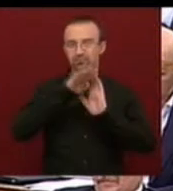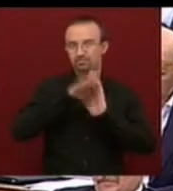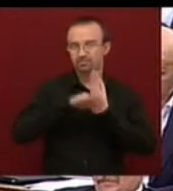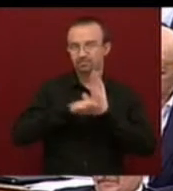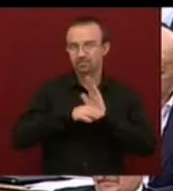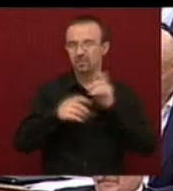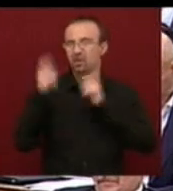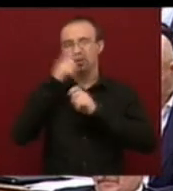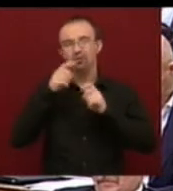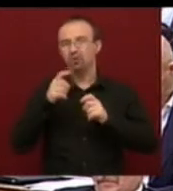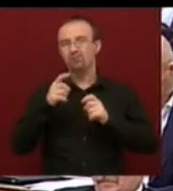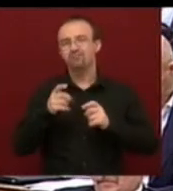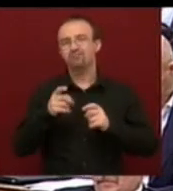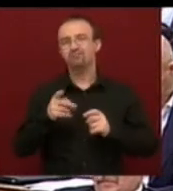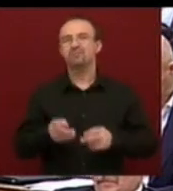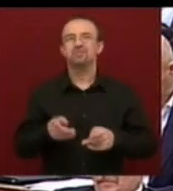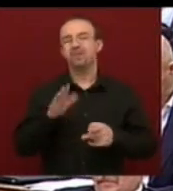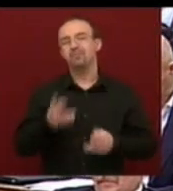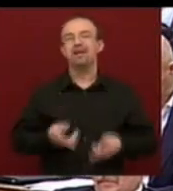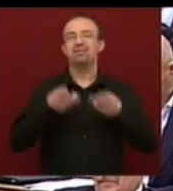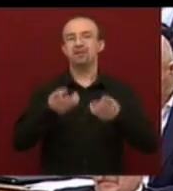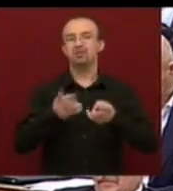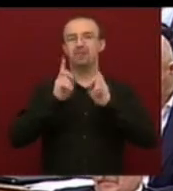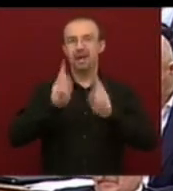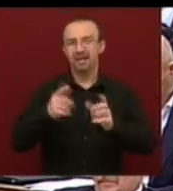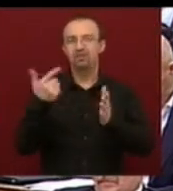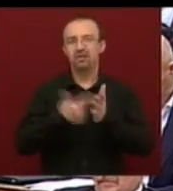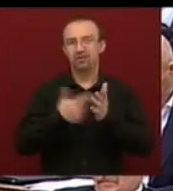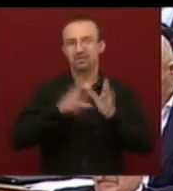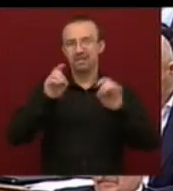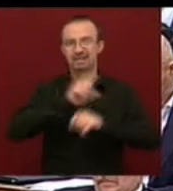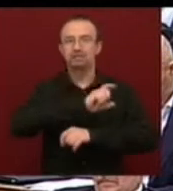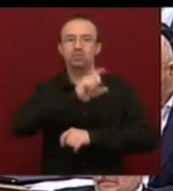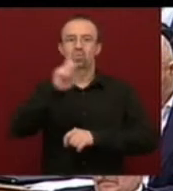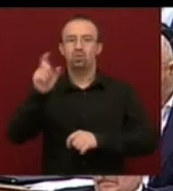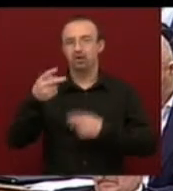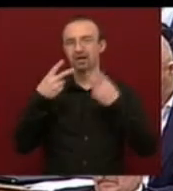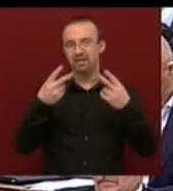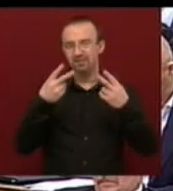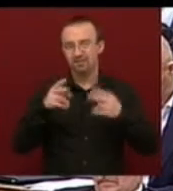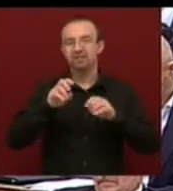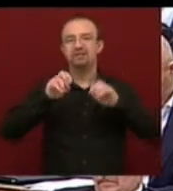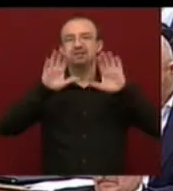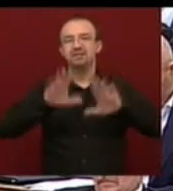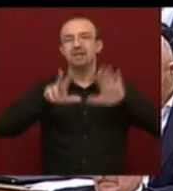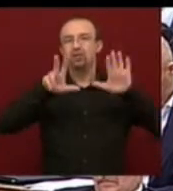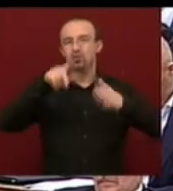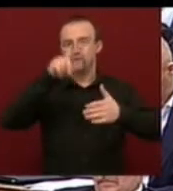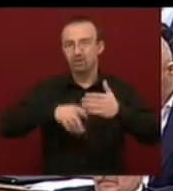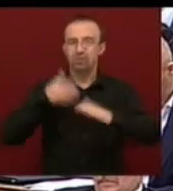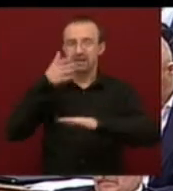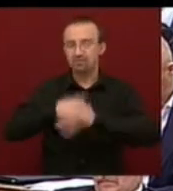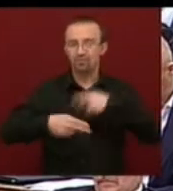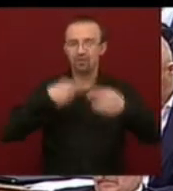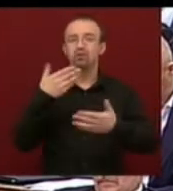gondolom nem kedvező színben állítva fel a 2010 óta érvényesített 18 hónapon keresztül